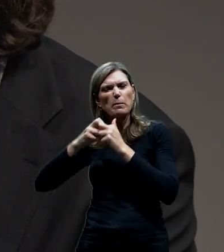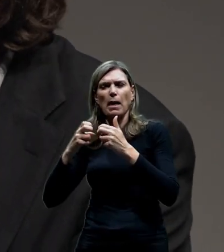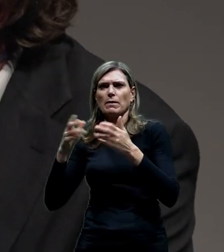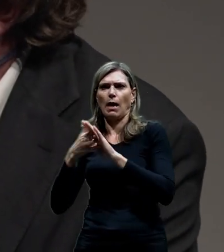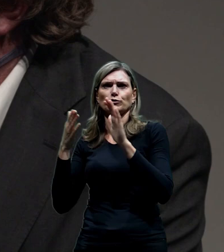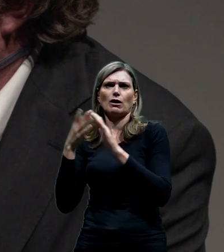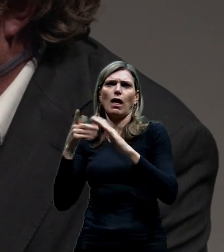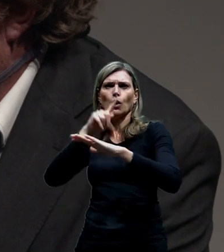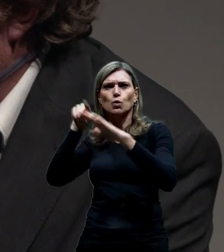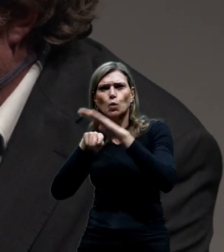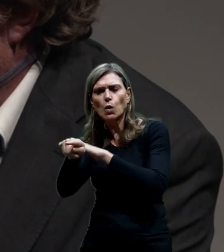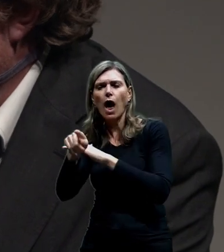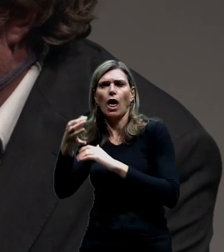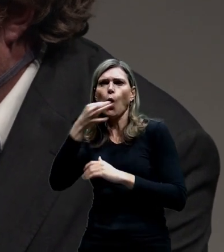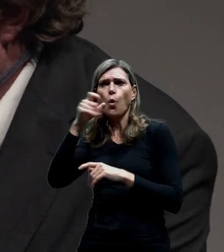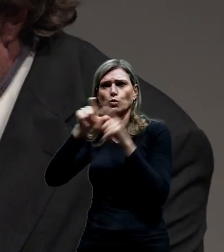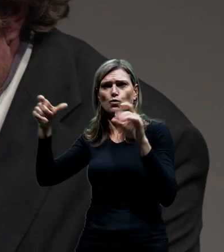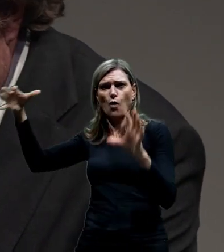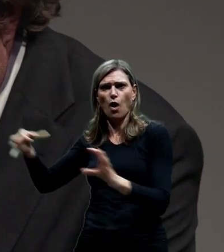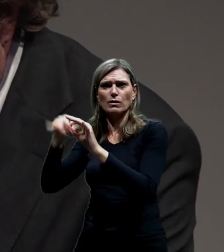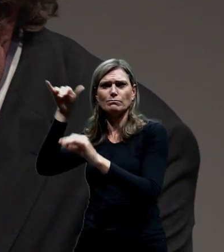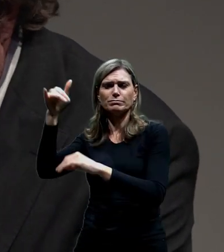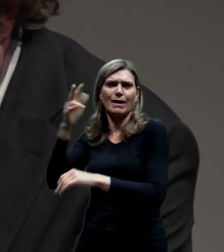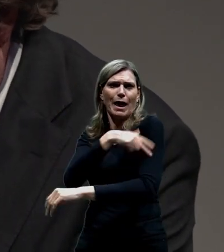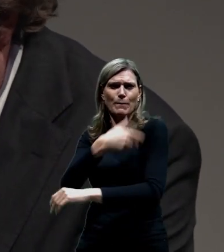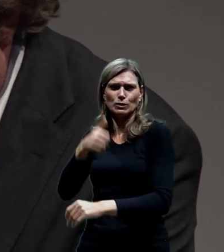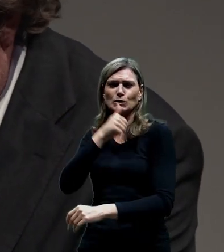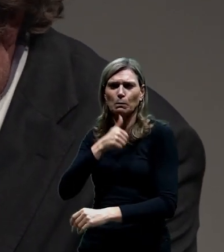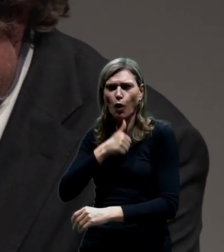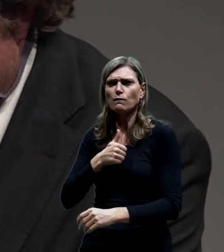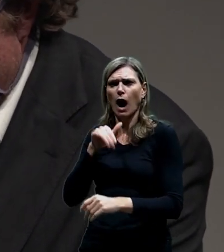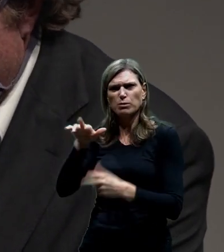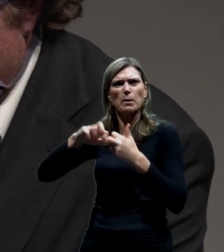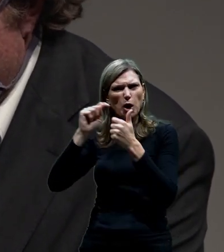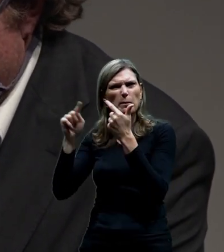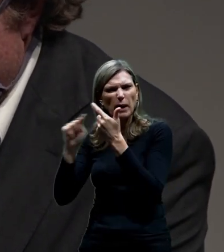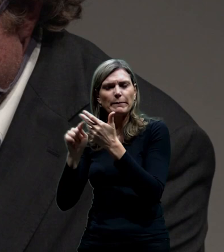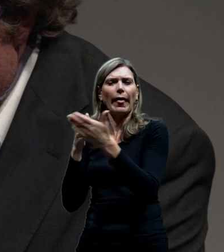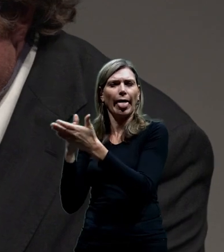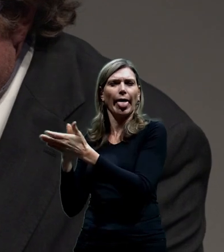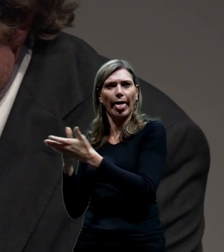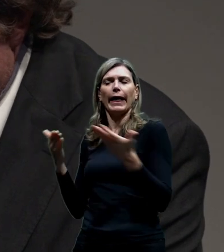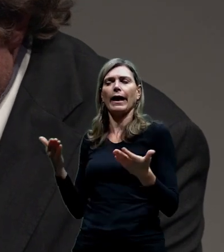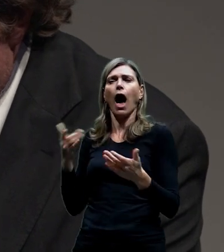podobně, které ještě vlastně nebyly definovaný. A myslím si, že to zároveň